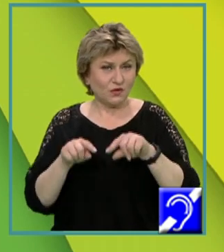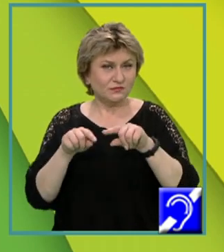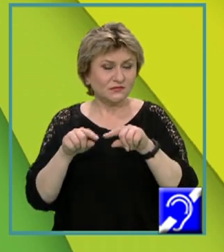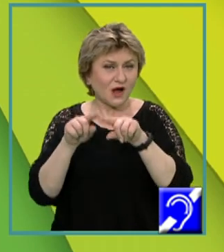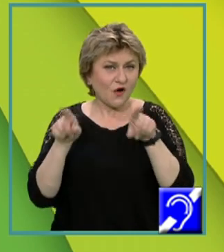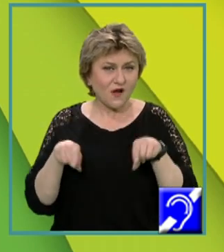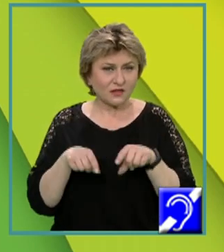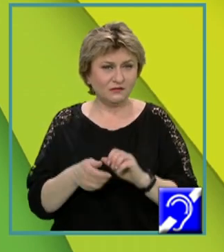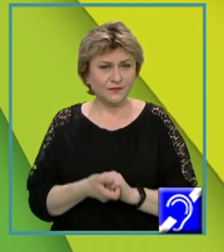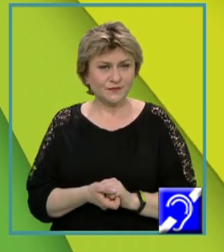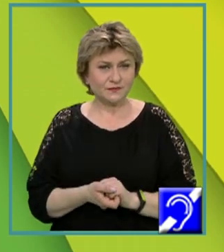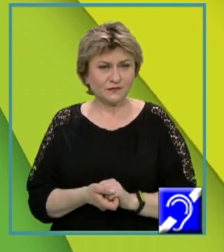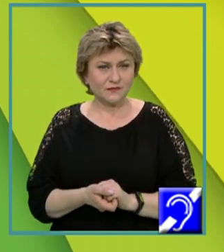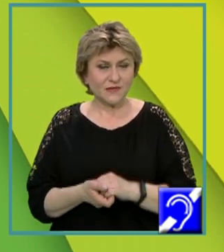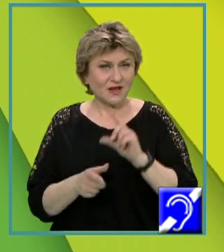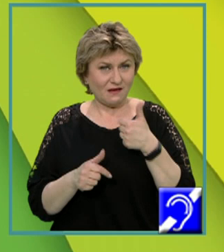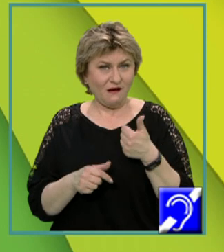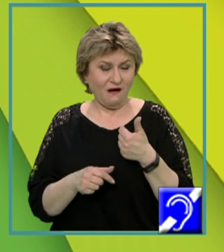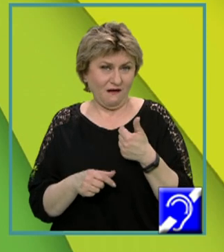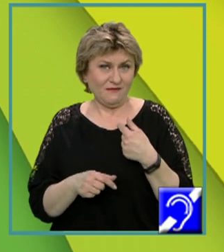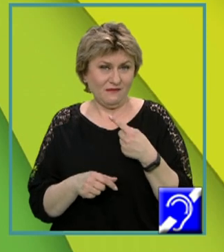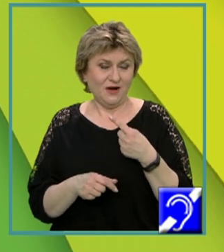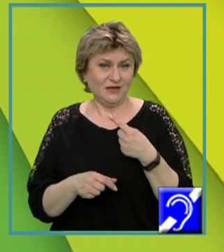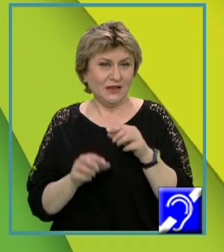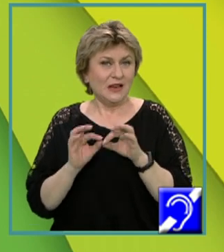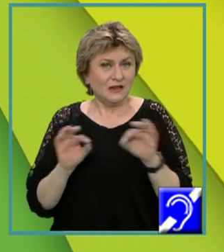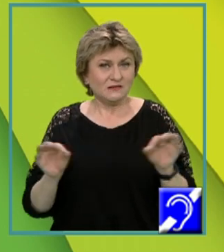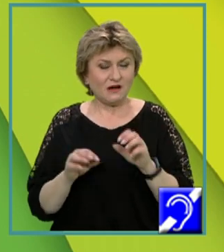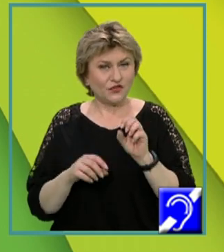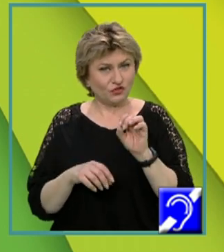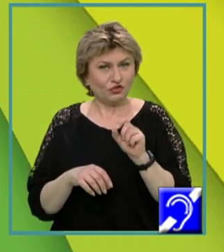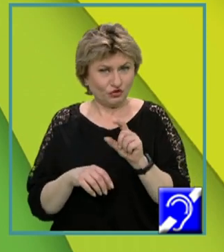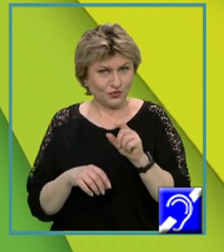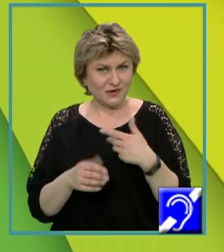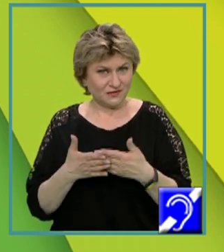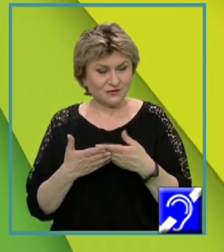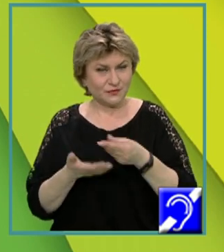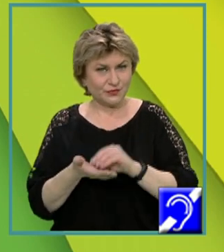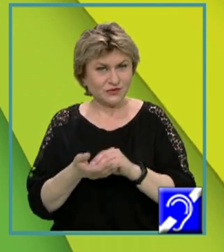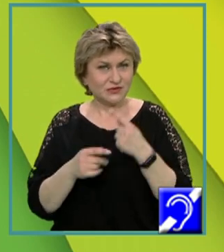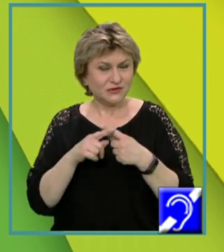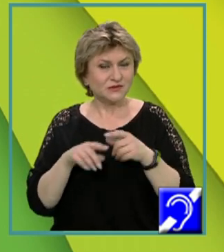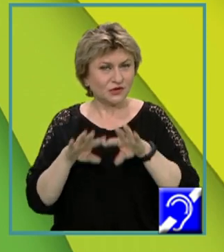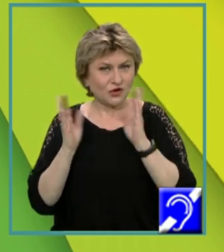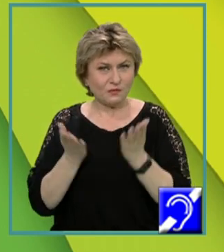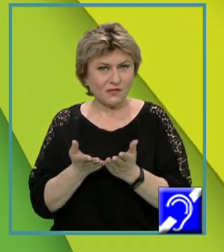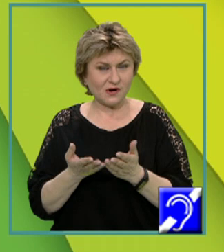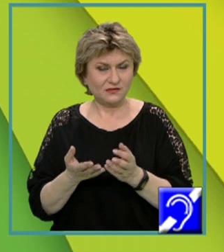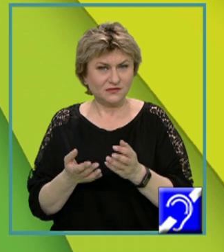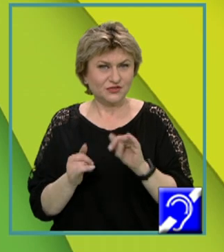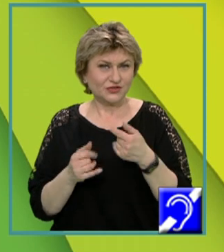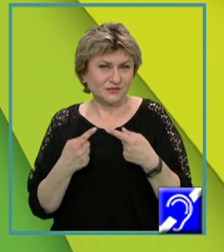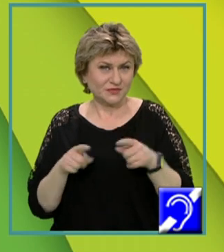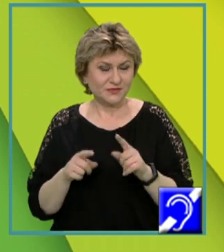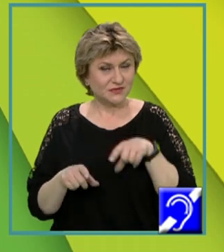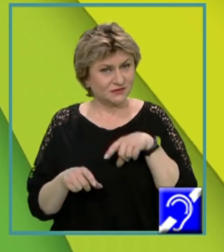La linia 12 este incrementat x global, de altfel